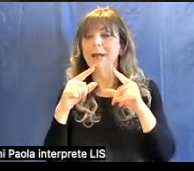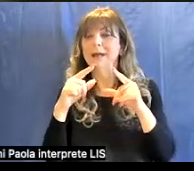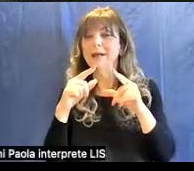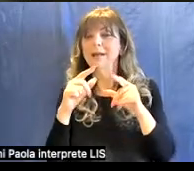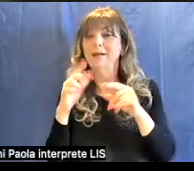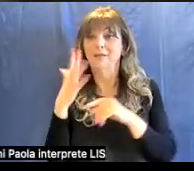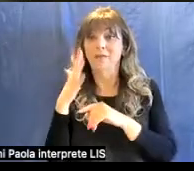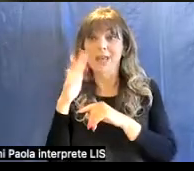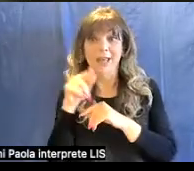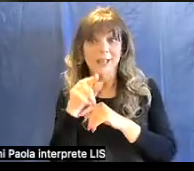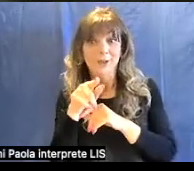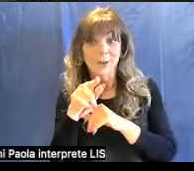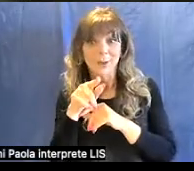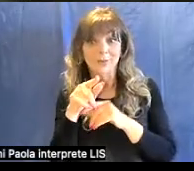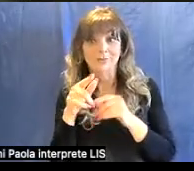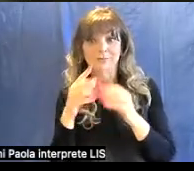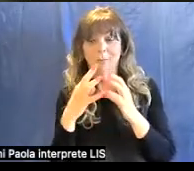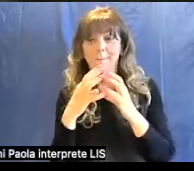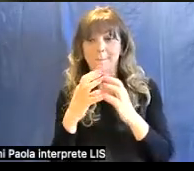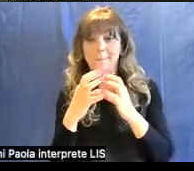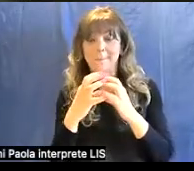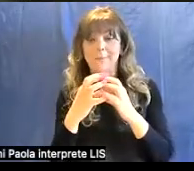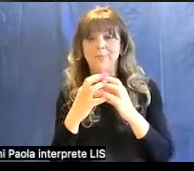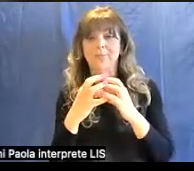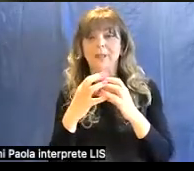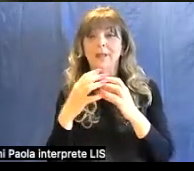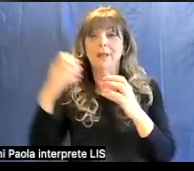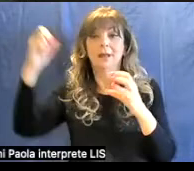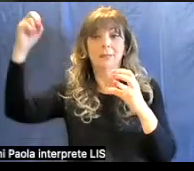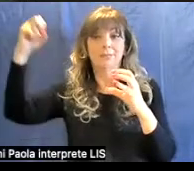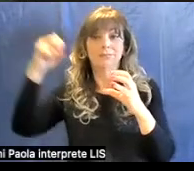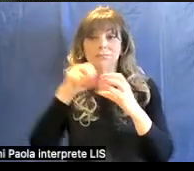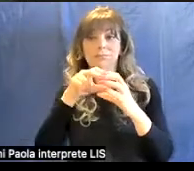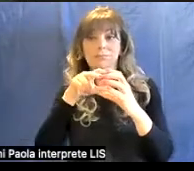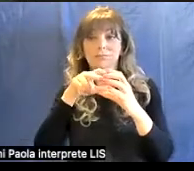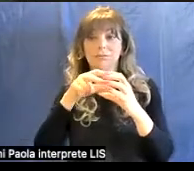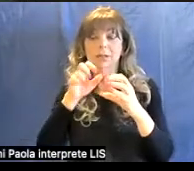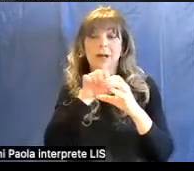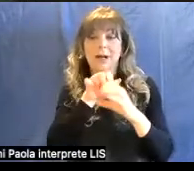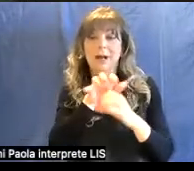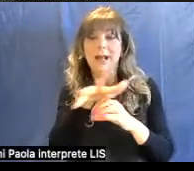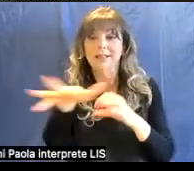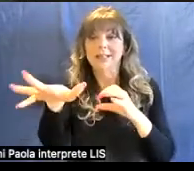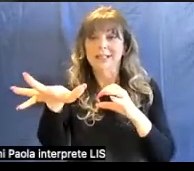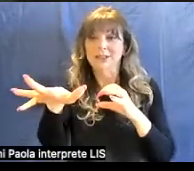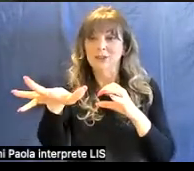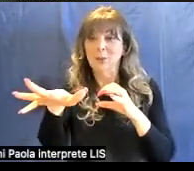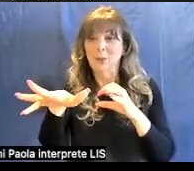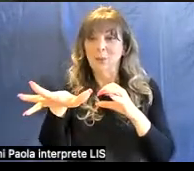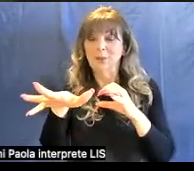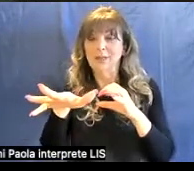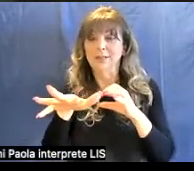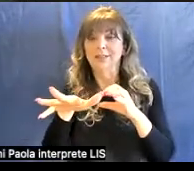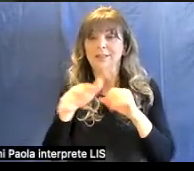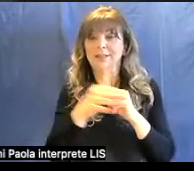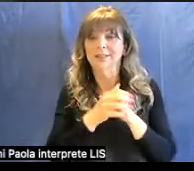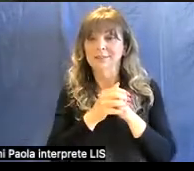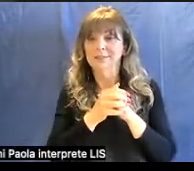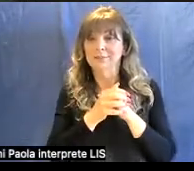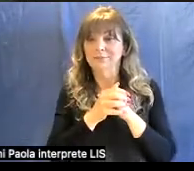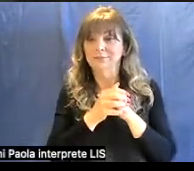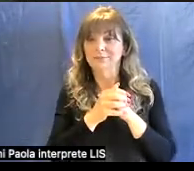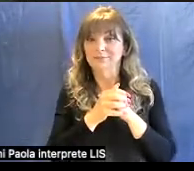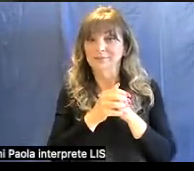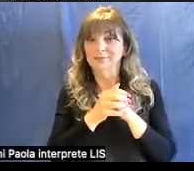radiazione policromatica del Sole può essere scomposta nelle sue componenti fondamentali, che sono quelle che